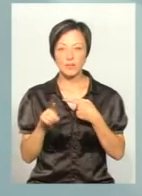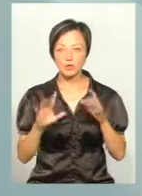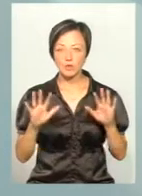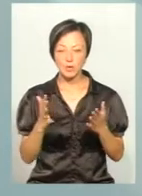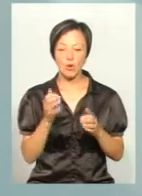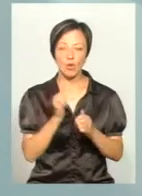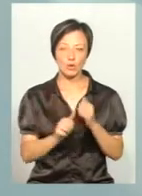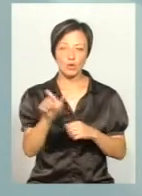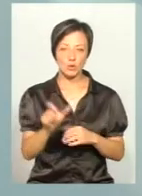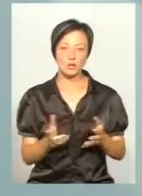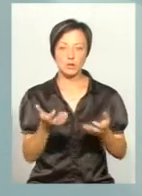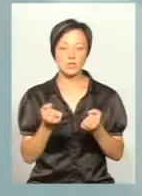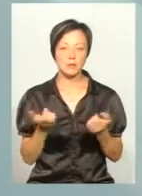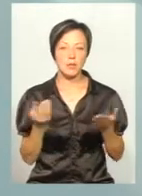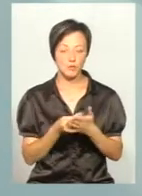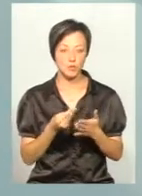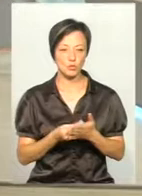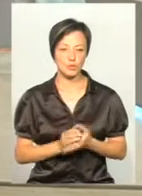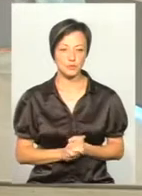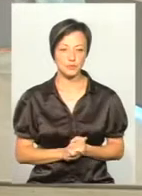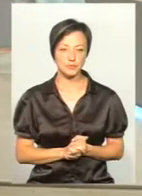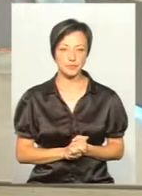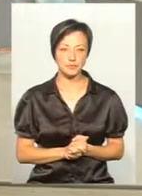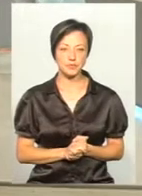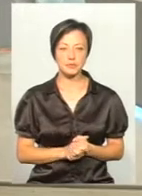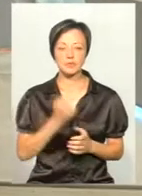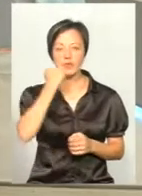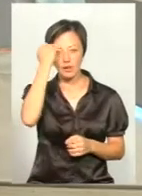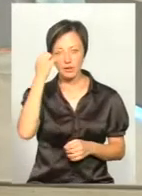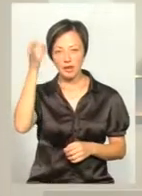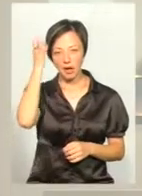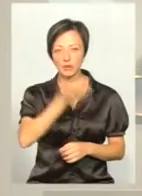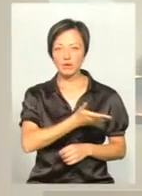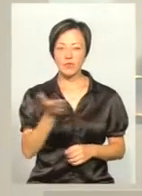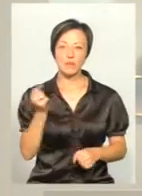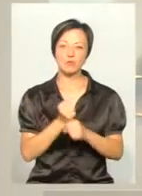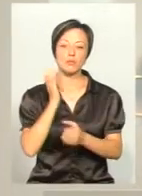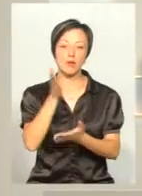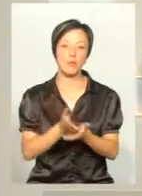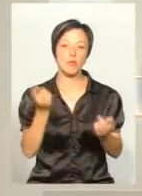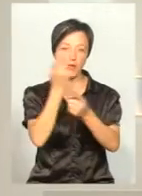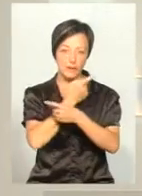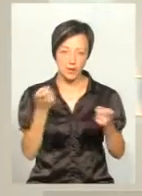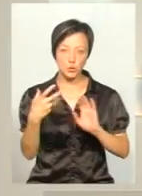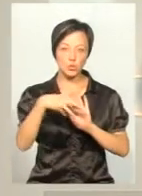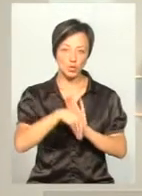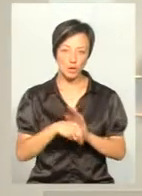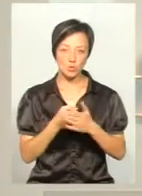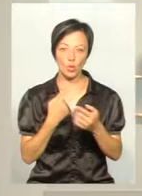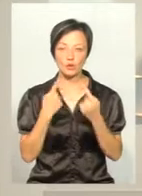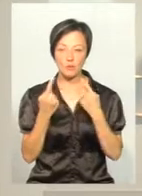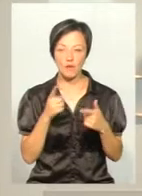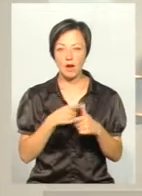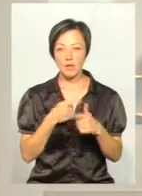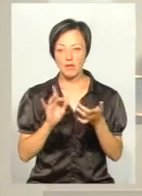випадку, кожна людина отримає певну суму кошту. Дякую, пані Світлана, я нагадую всім, що ми працюємо у прямому ефірі, тому долучайтеся до розмови